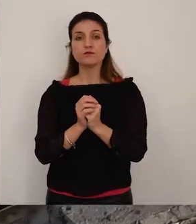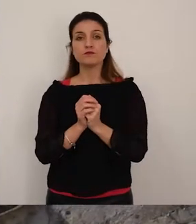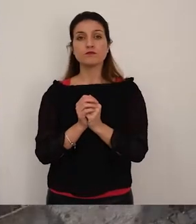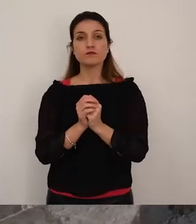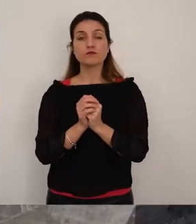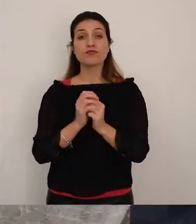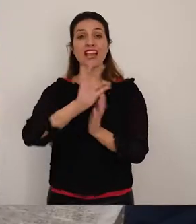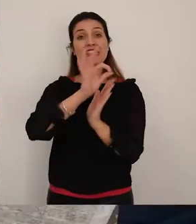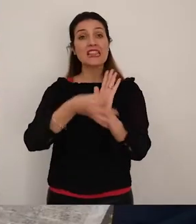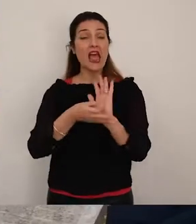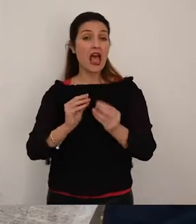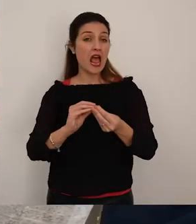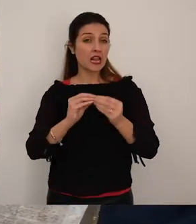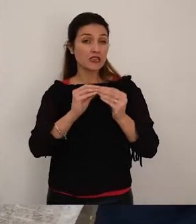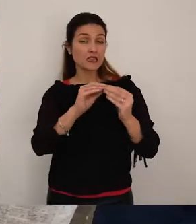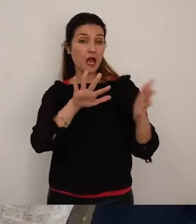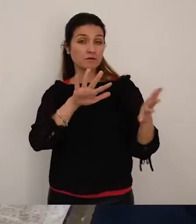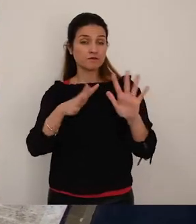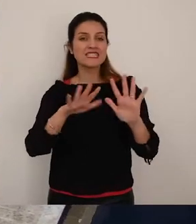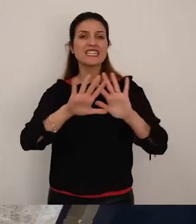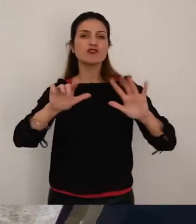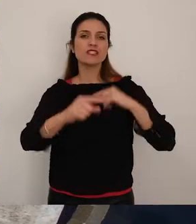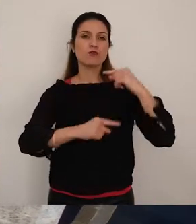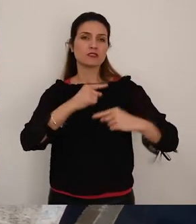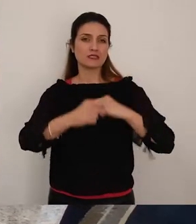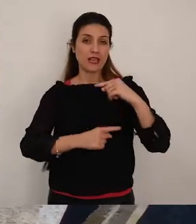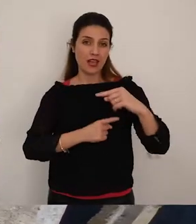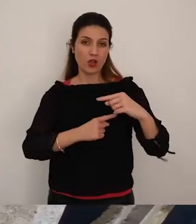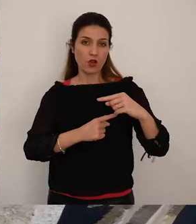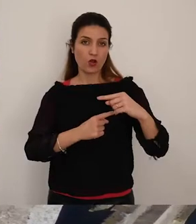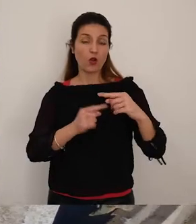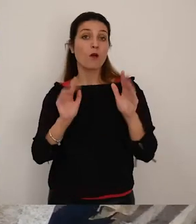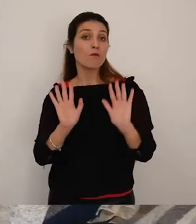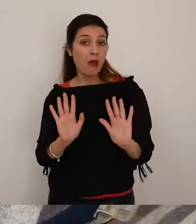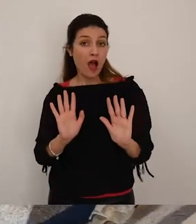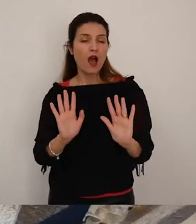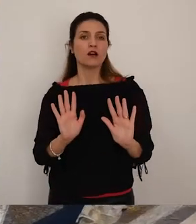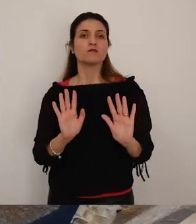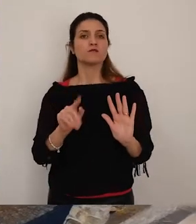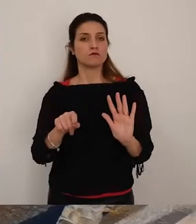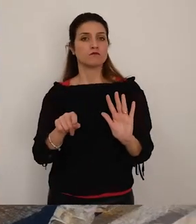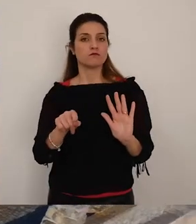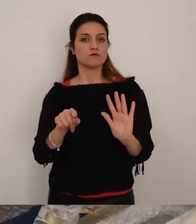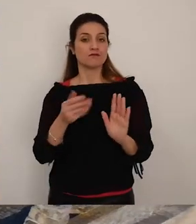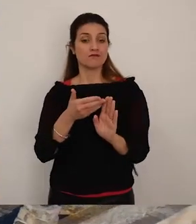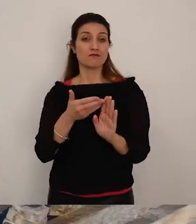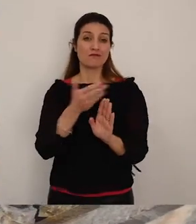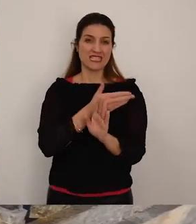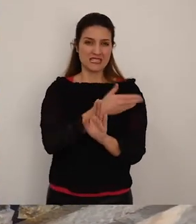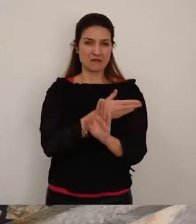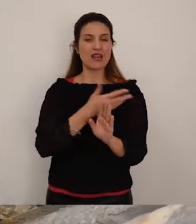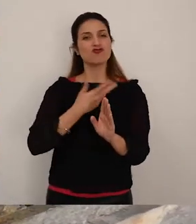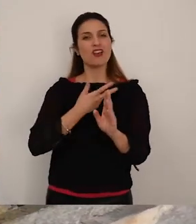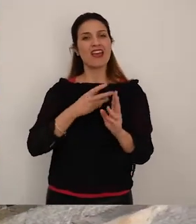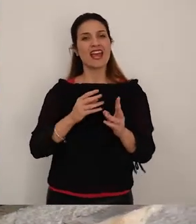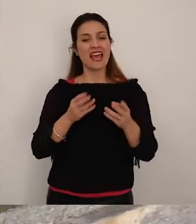La sua datazione è presumibilmente risalente al XVI secolo anche se si suppone essere stato costruito sulle rovine di